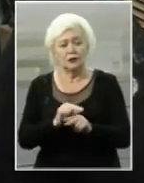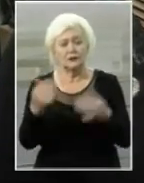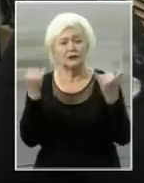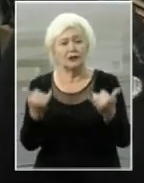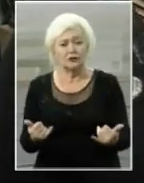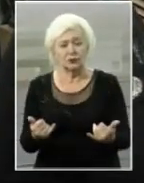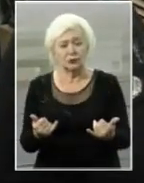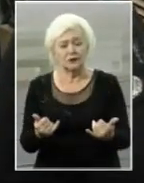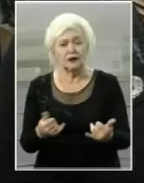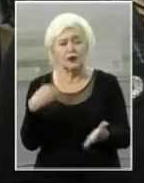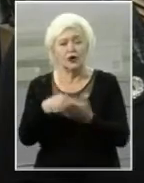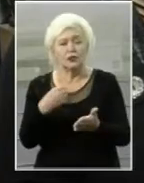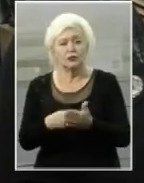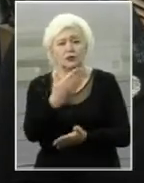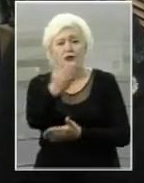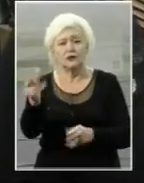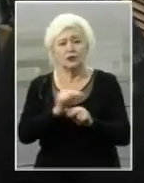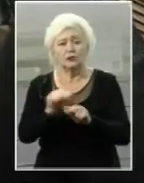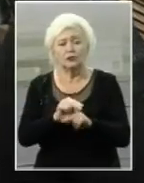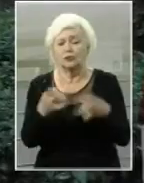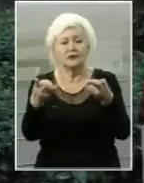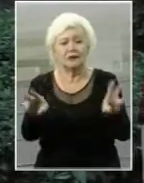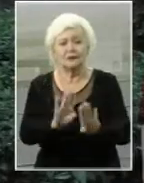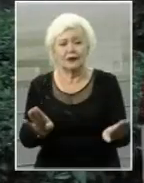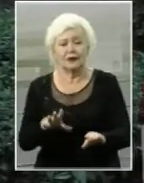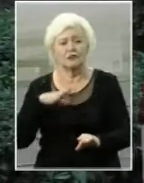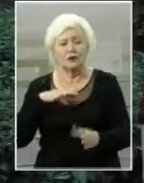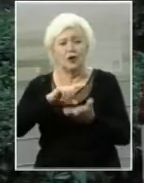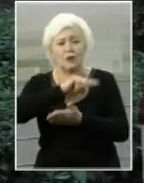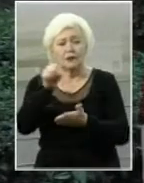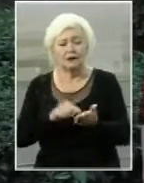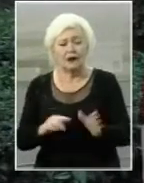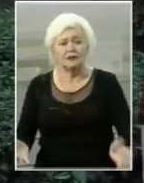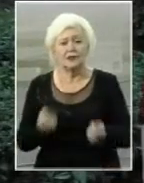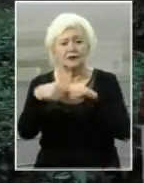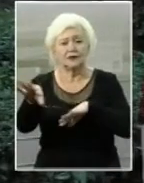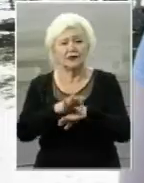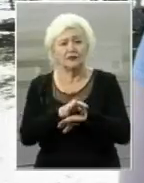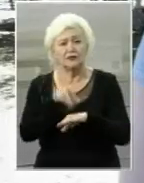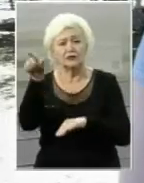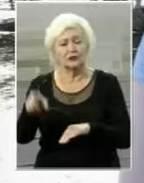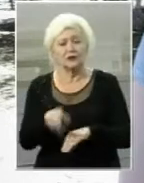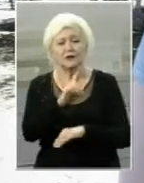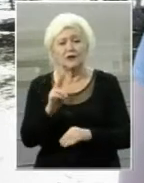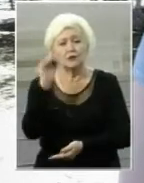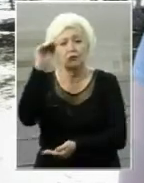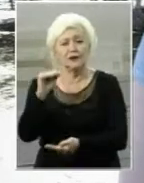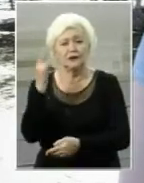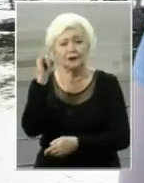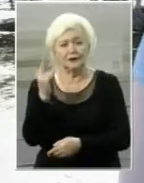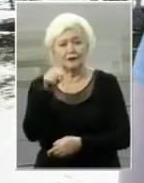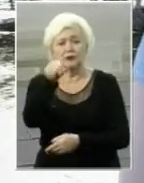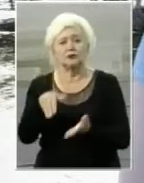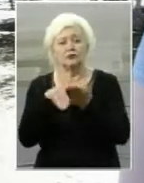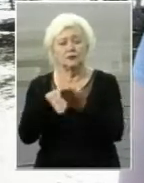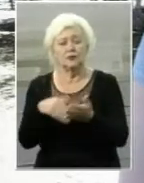сьогодні коштів на його лікування не треба. Було питання щодо підтримки дружини, в якої маленька дитина. Цю